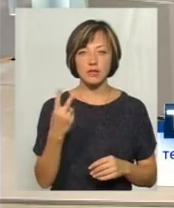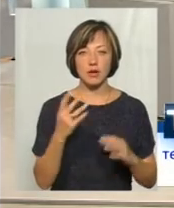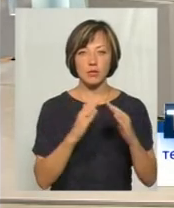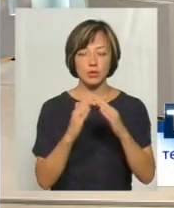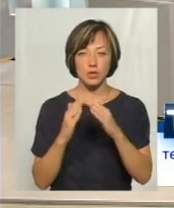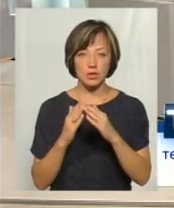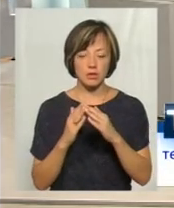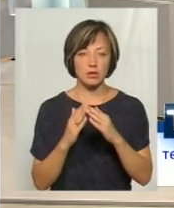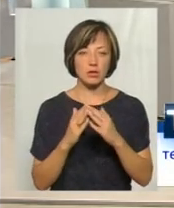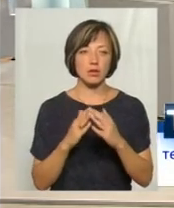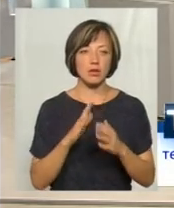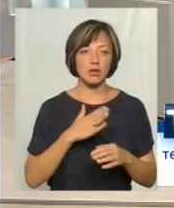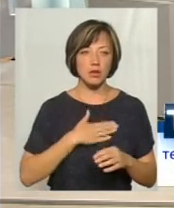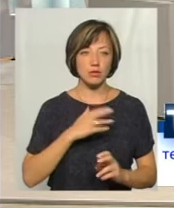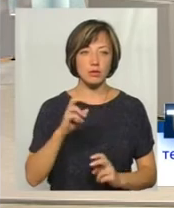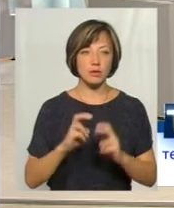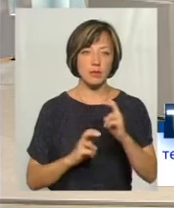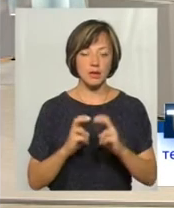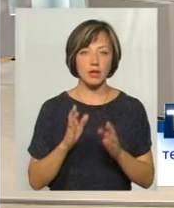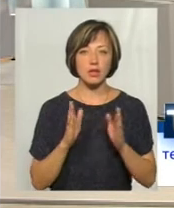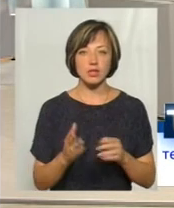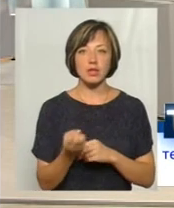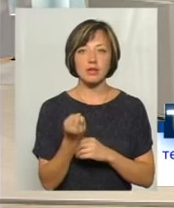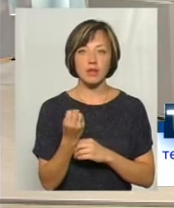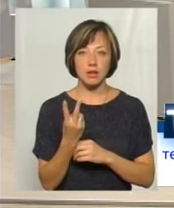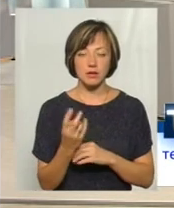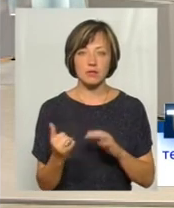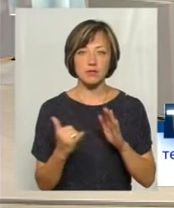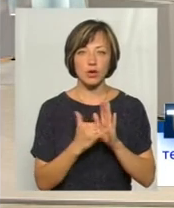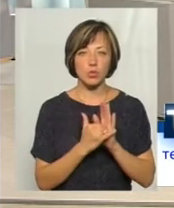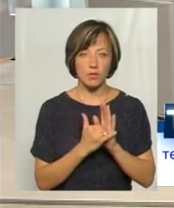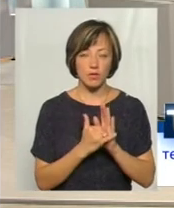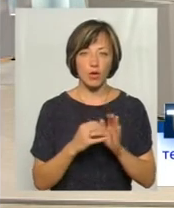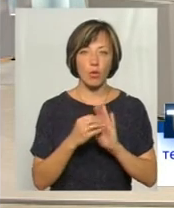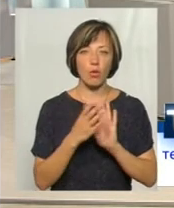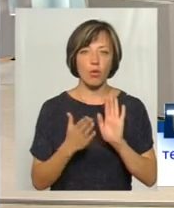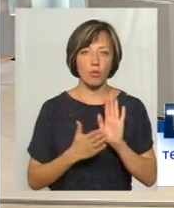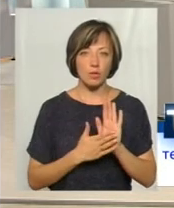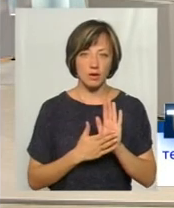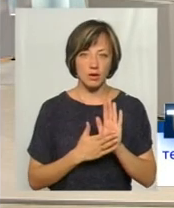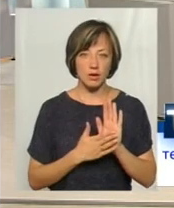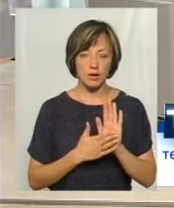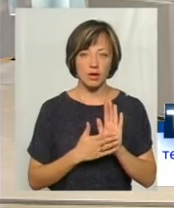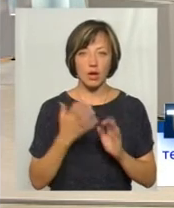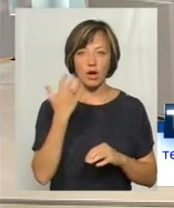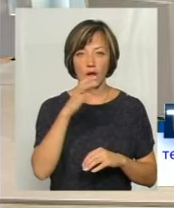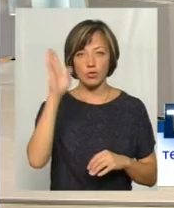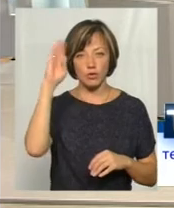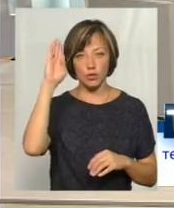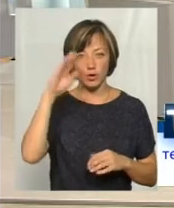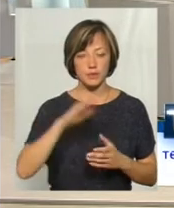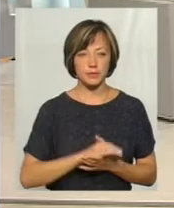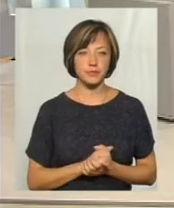які є на балансі, нашого підприємства, лише в 12-й встановлено обліки гарячої води.